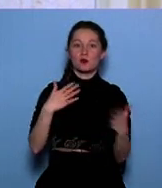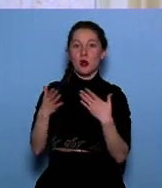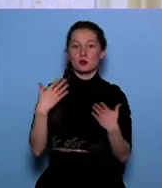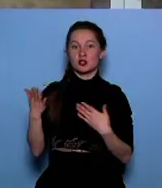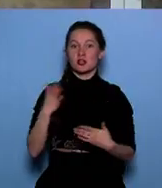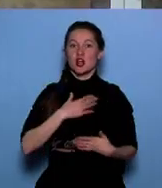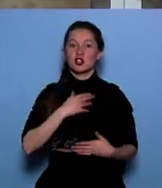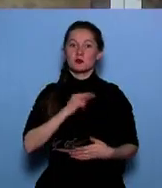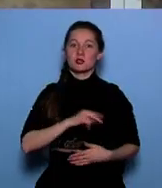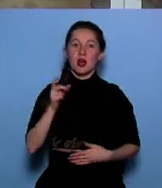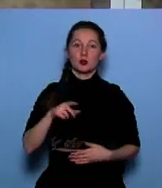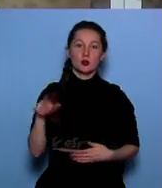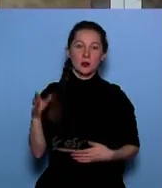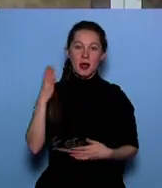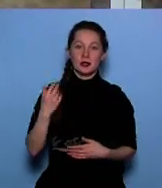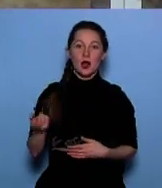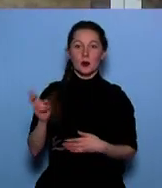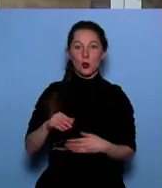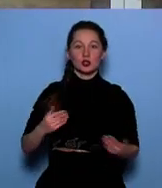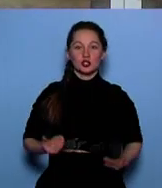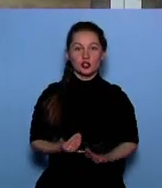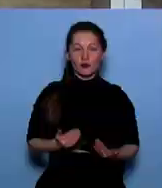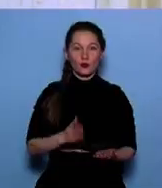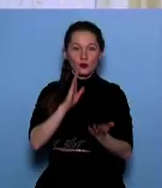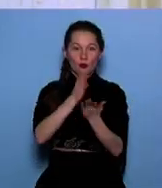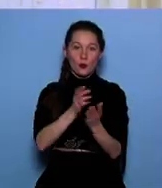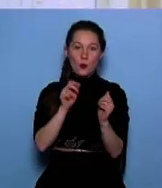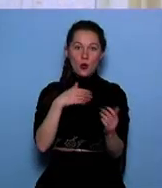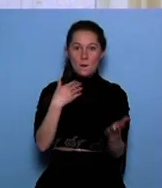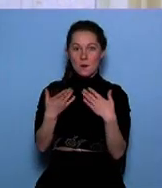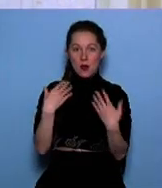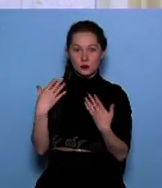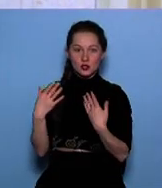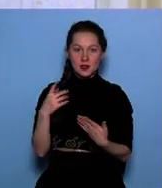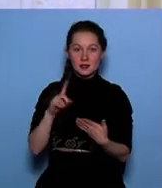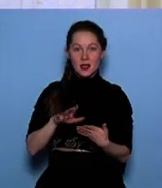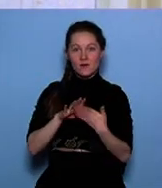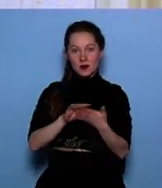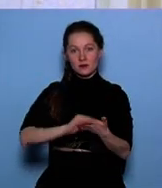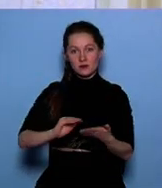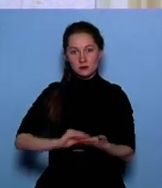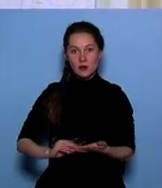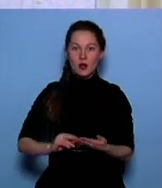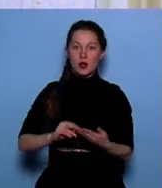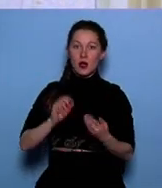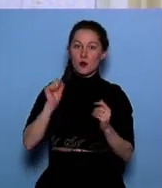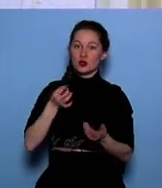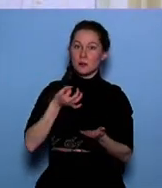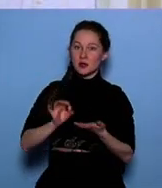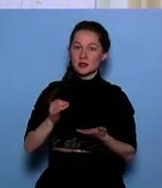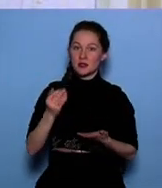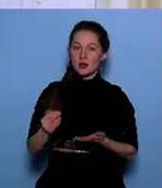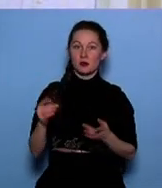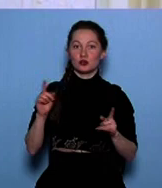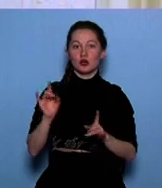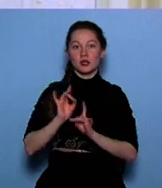сотрудниками. И когда он приходит вживую, так скажем, сам приходит и подает заявление, мы можем ему что-то подсказать, можем